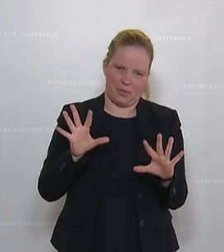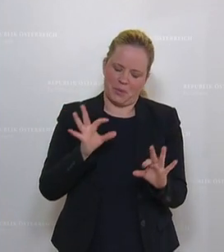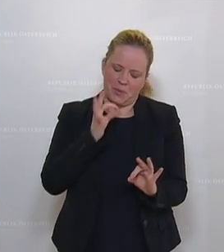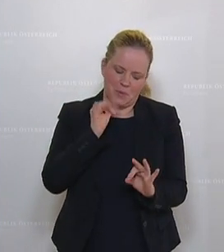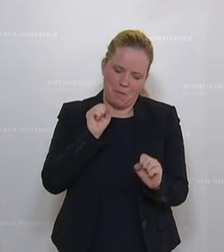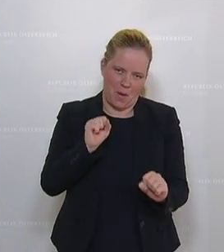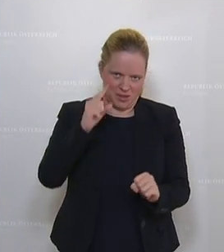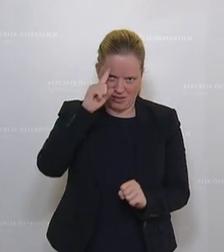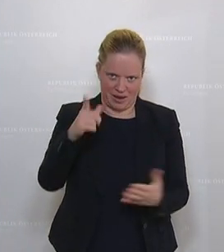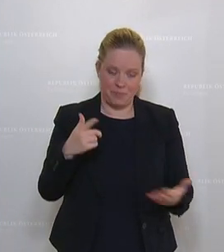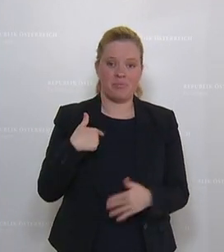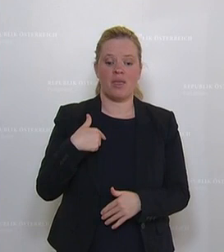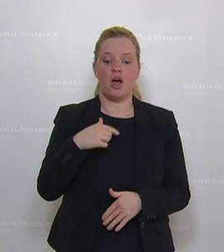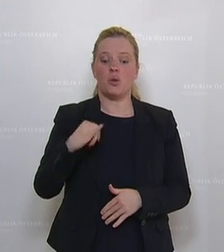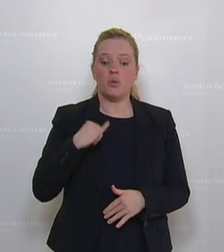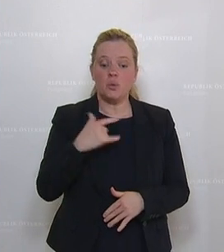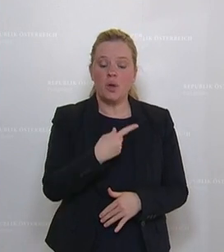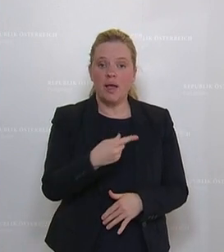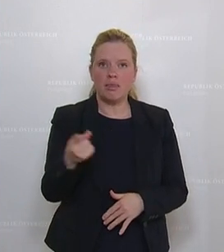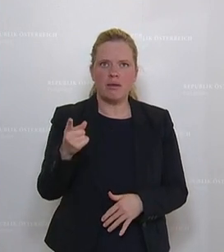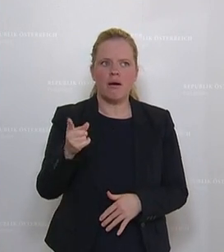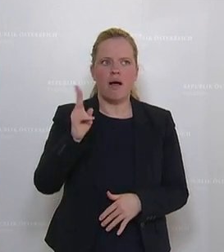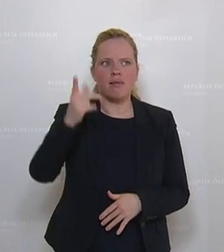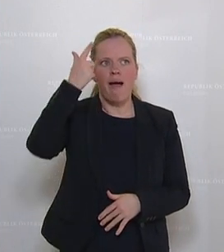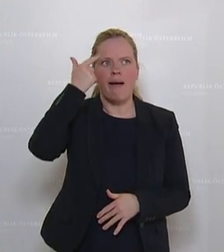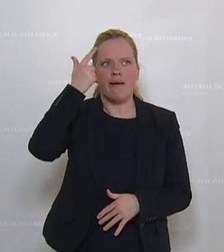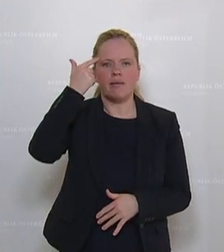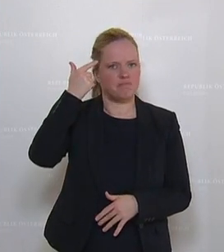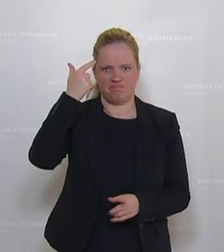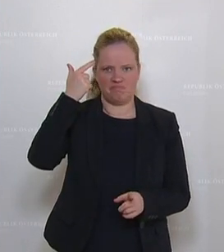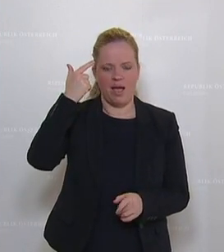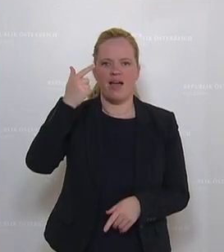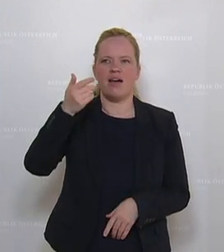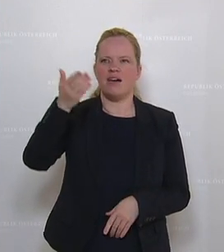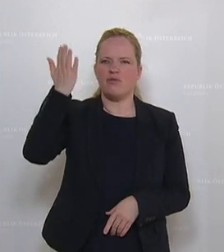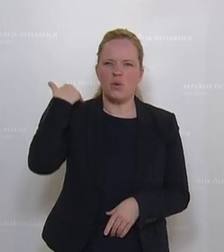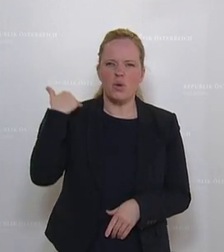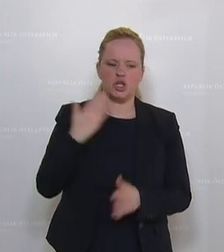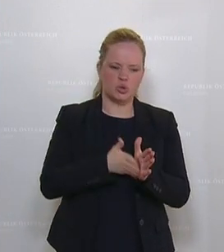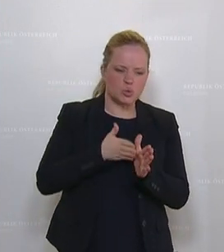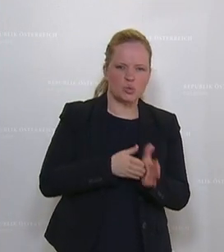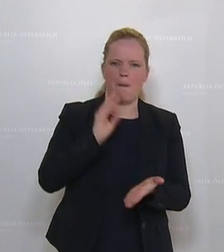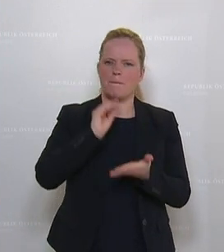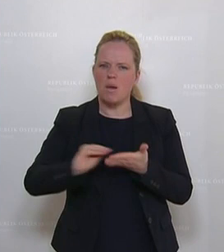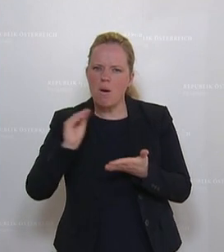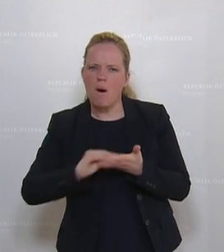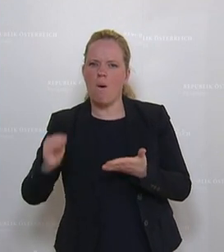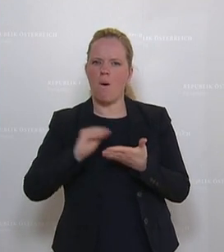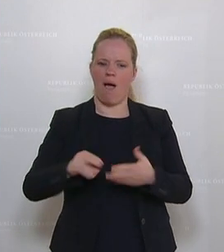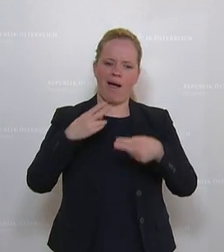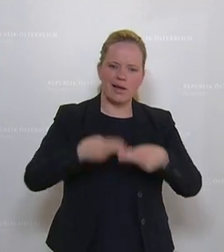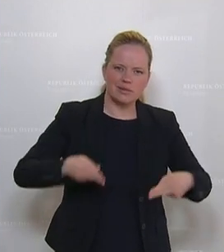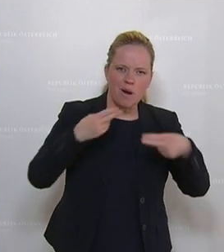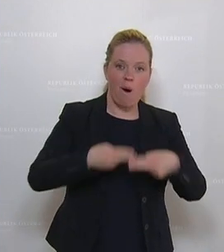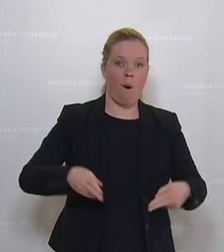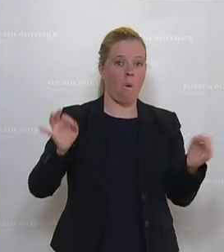eigentlich gar nicht mehr erinnern, vor allem die Jugend wird sich schwer tun, wie das war, als man noch in Zügen, in Büros, in Restaurants oder bei